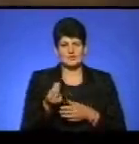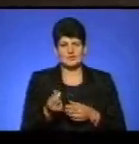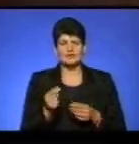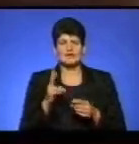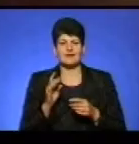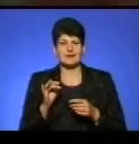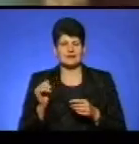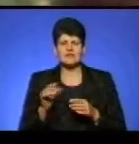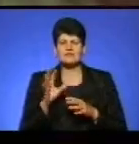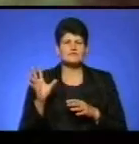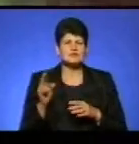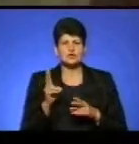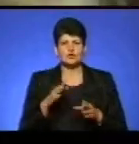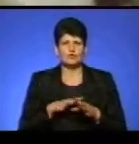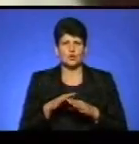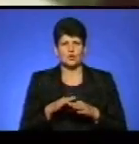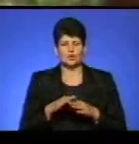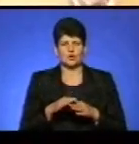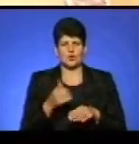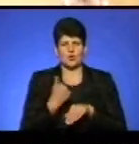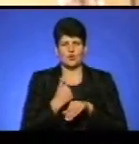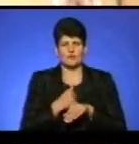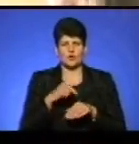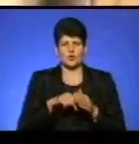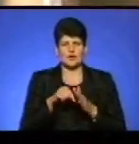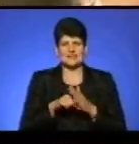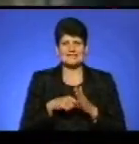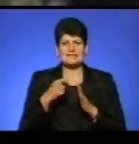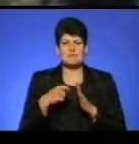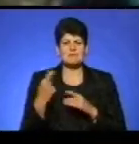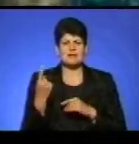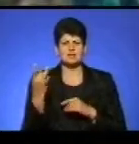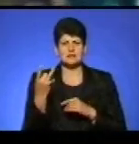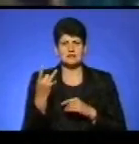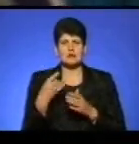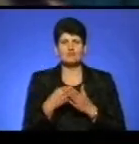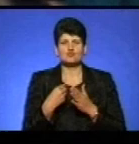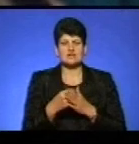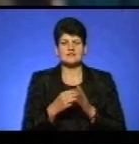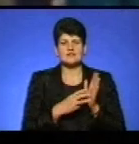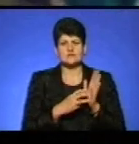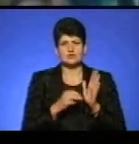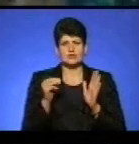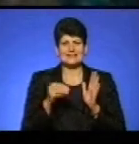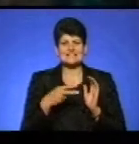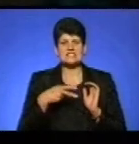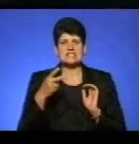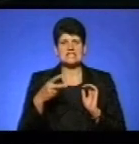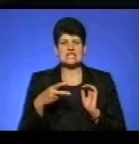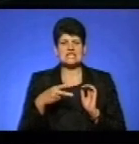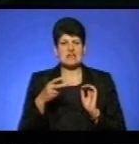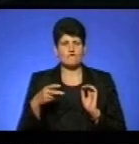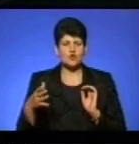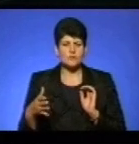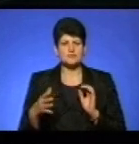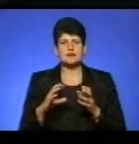Майже всі актори, які виконують головні ролі, знімались у кіно вперше. Бюджет фільму – майже 800 тисяч євро. Світова